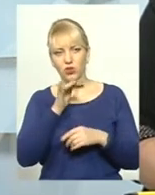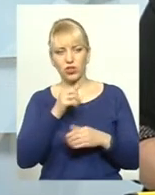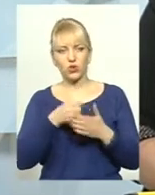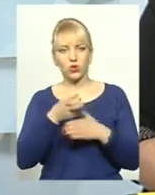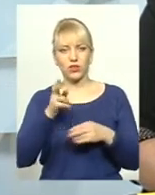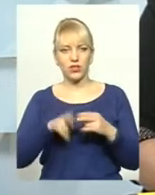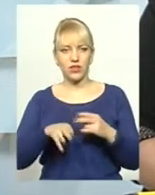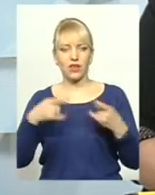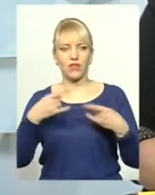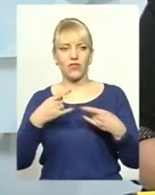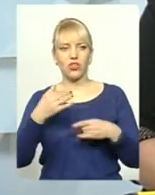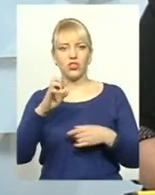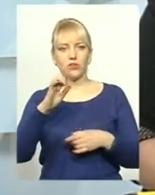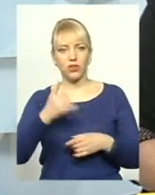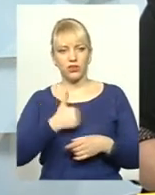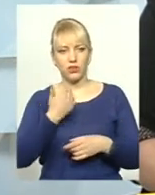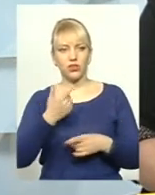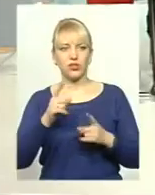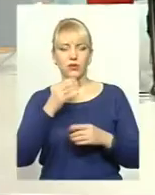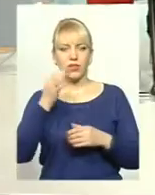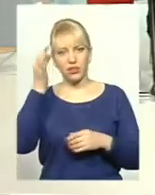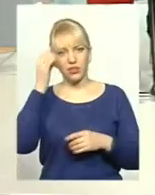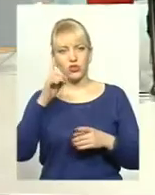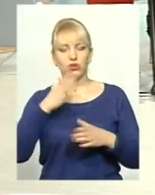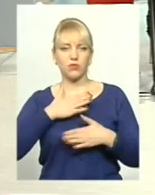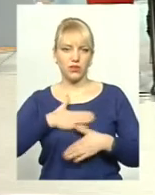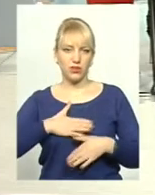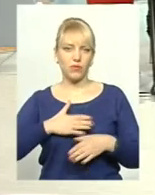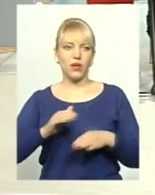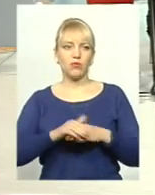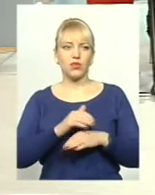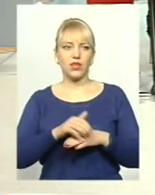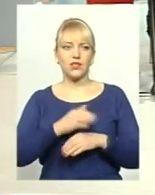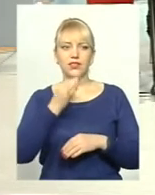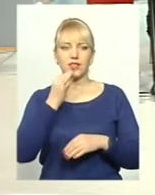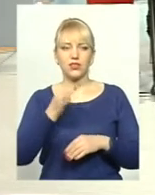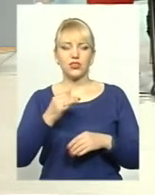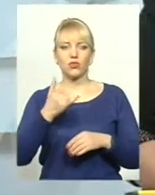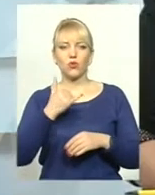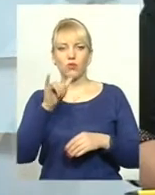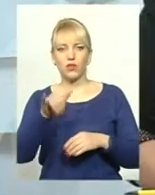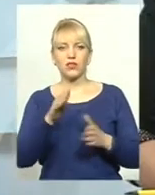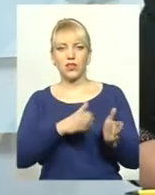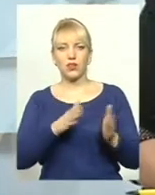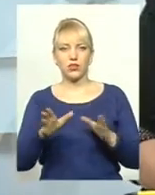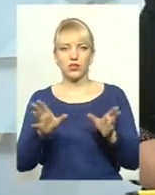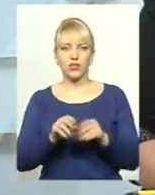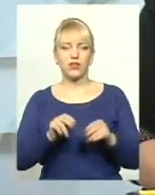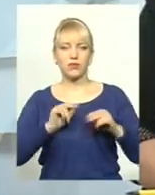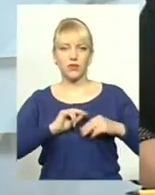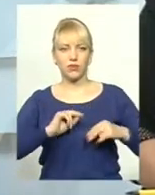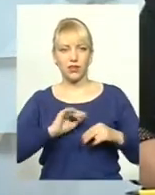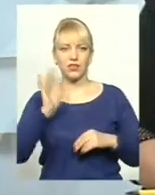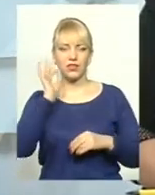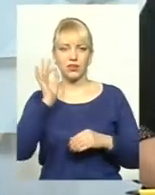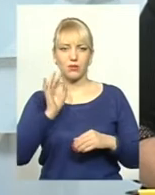і хотілося б ще згадати щось приємне. Скажіть, будь ласка, я знаю, що вас налагоджена співпраця з німецькою